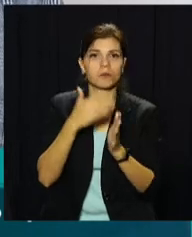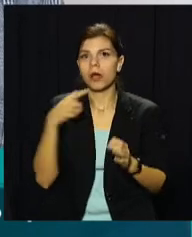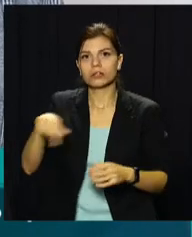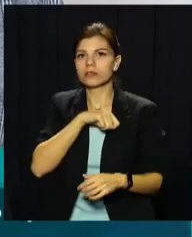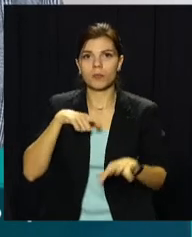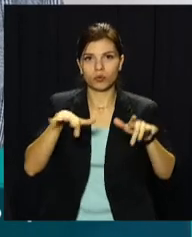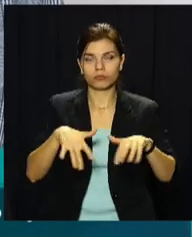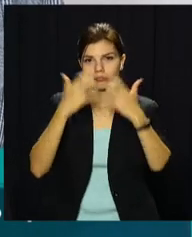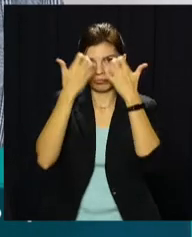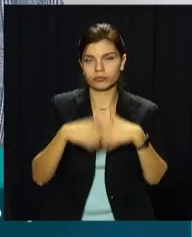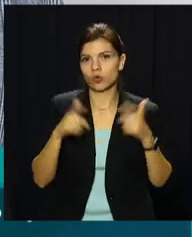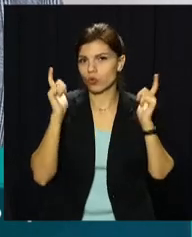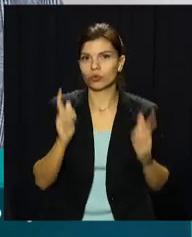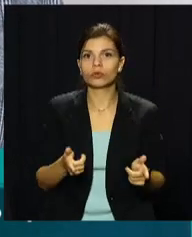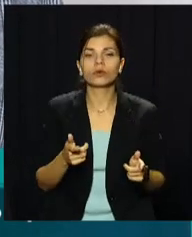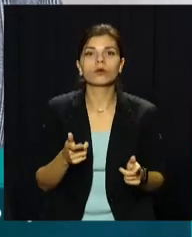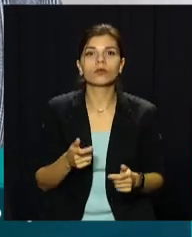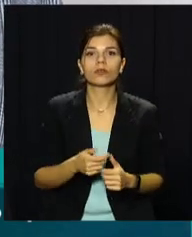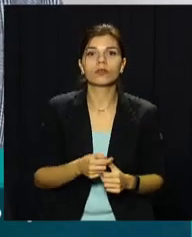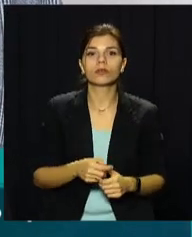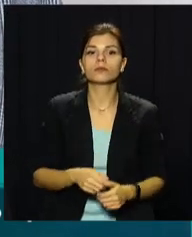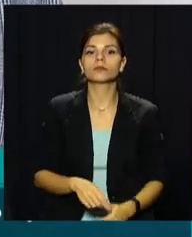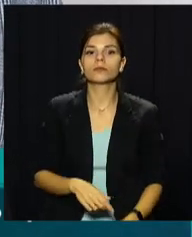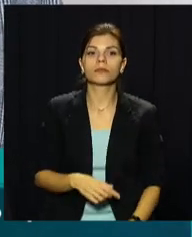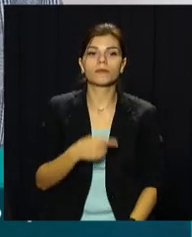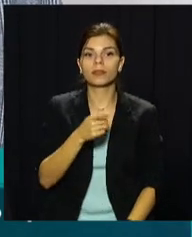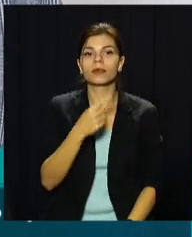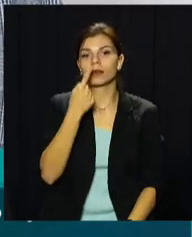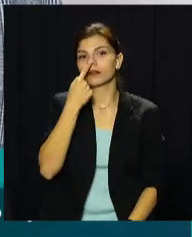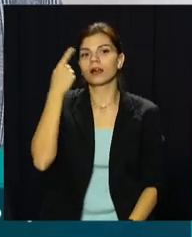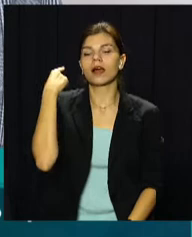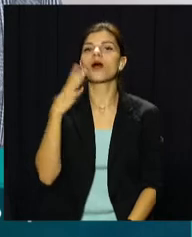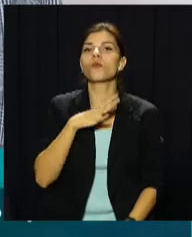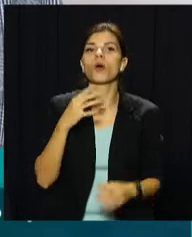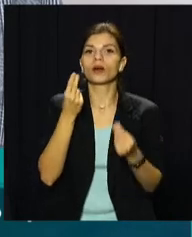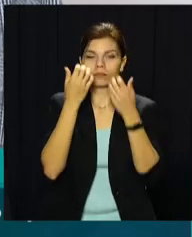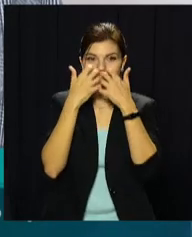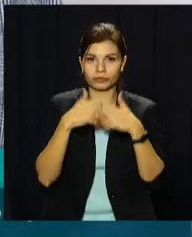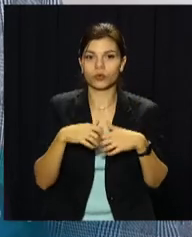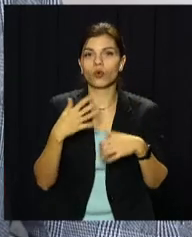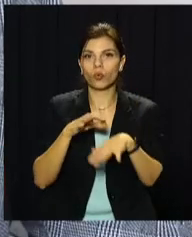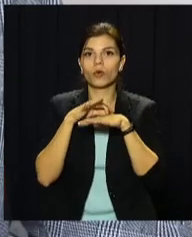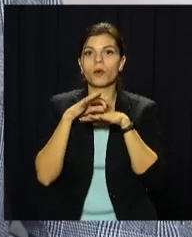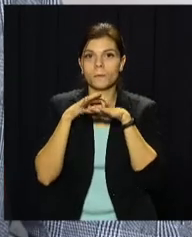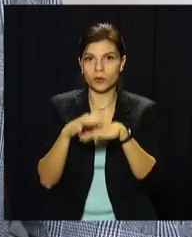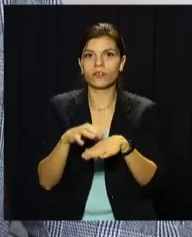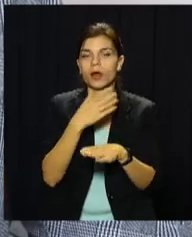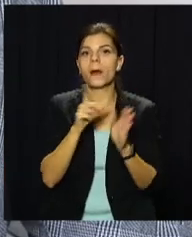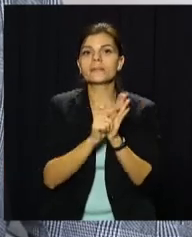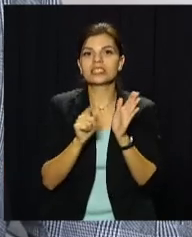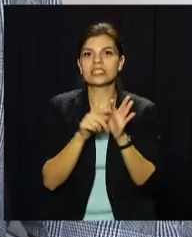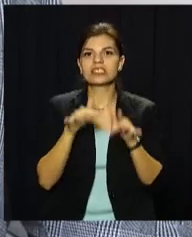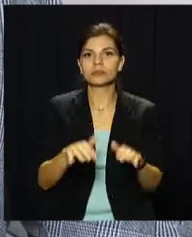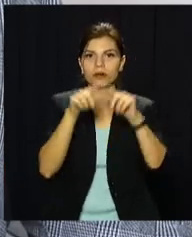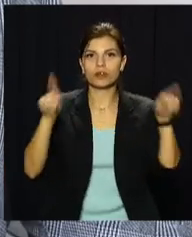пенсійного фонду. І той бересневий перерахунок, про який ми говорили, він теж проведений за матеріалами пенсійних справ.